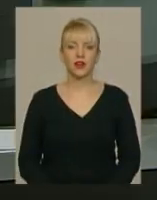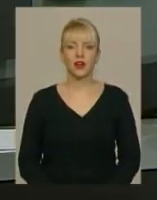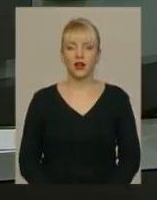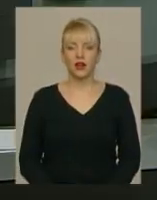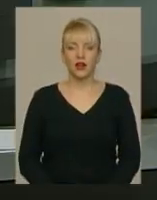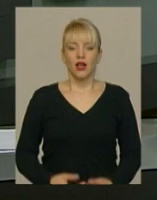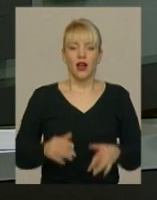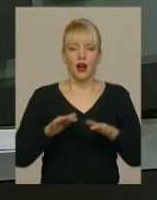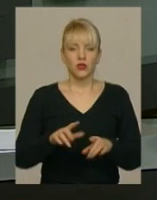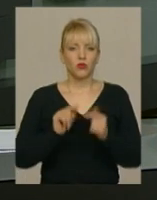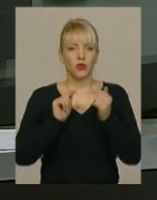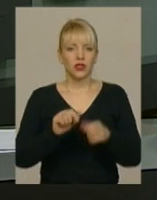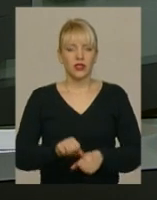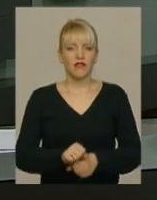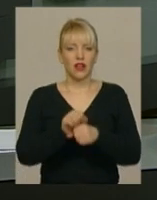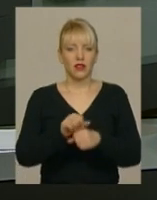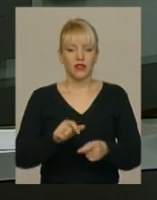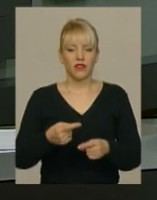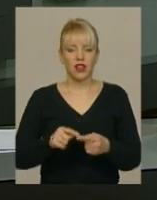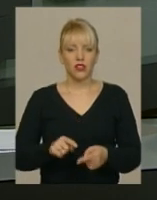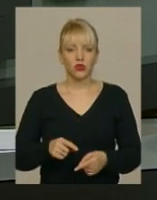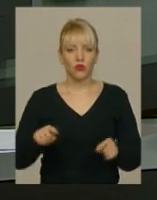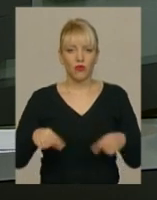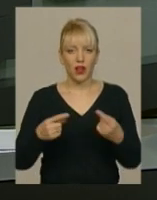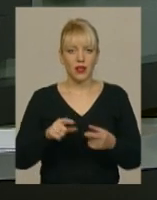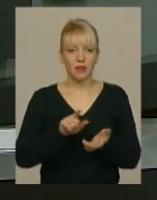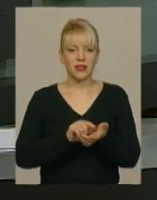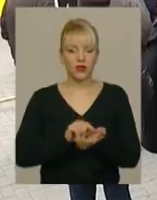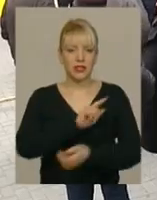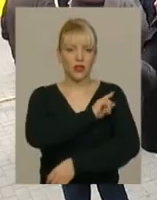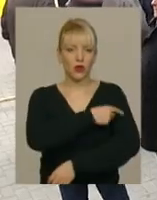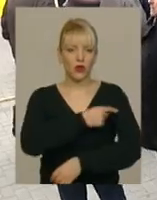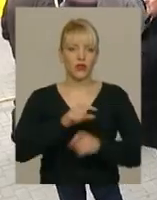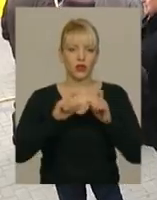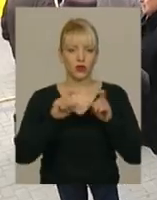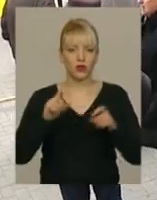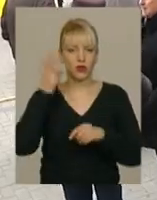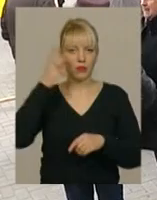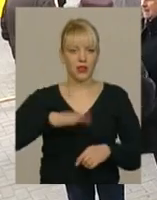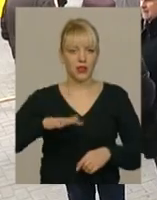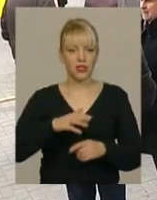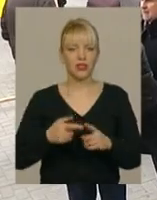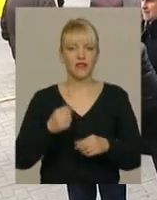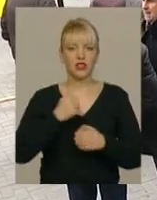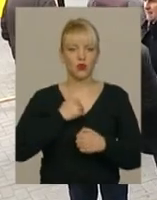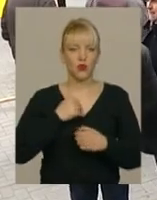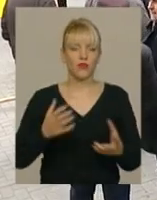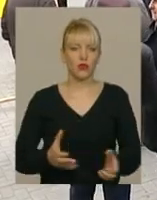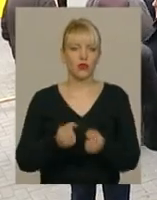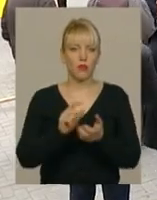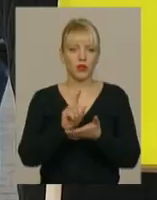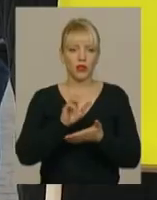Акцію протесту влаштували пенсіонери силових структур Хмельниччини. Три сотні колишніх правоохоронців, військових, рятувальників і